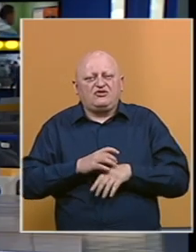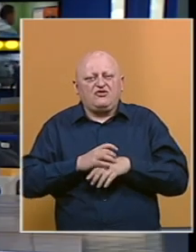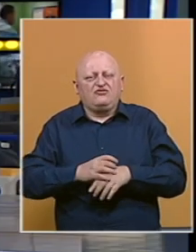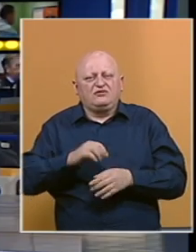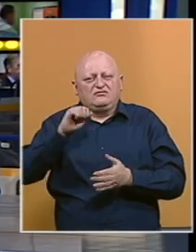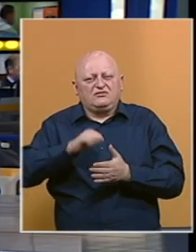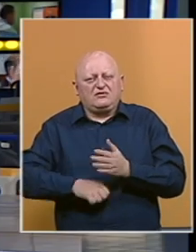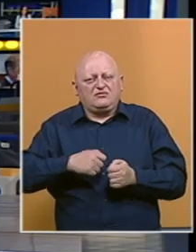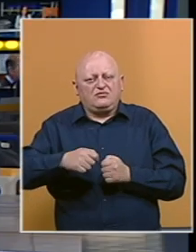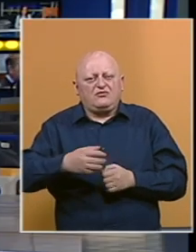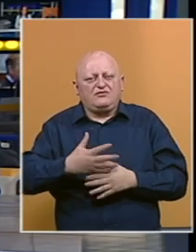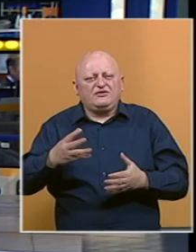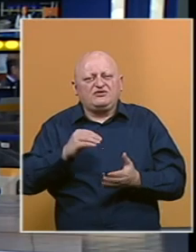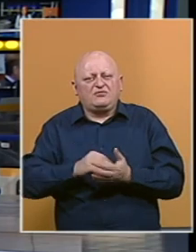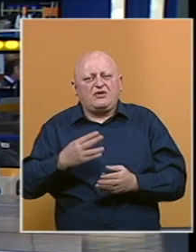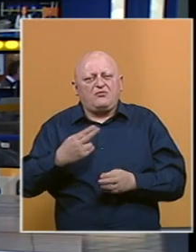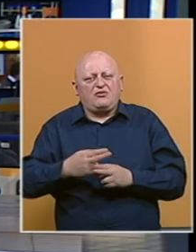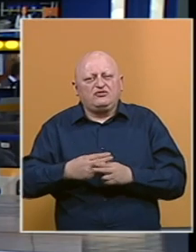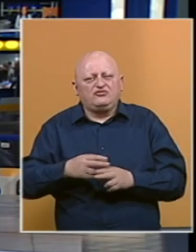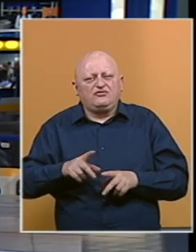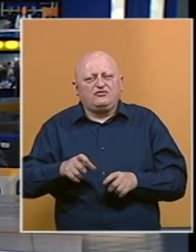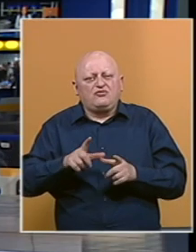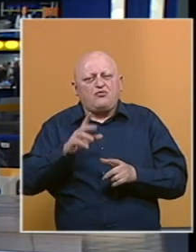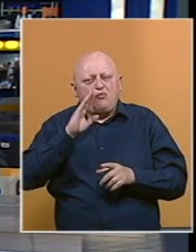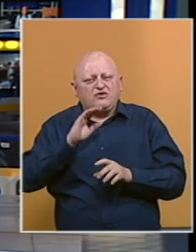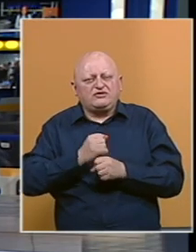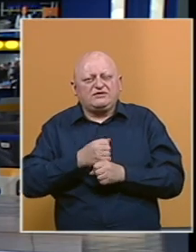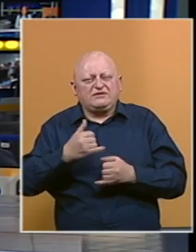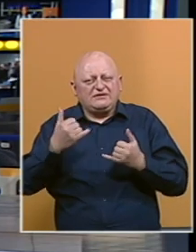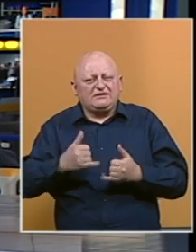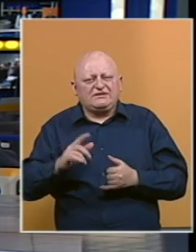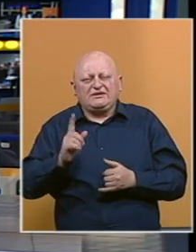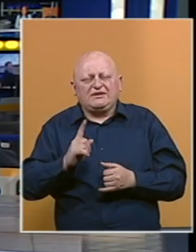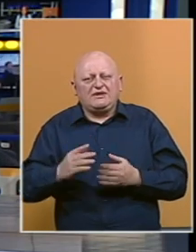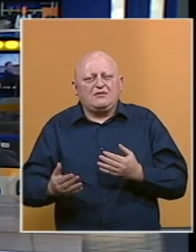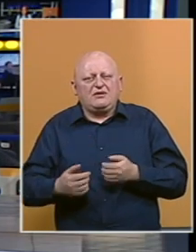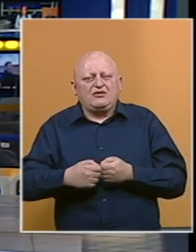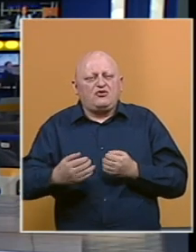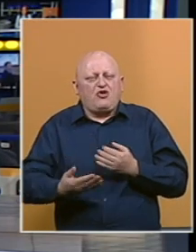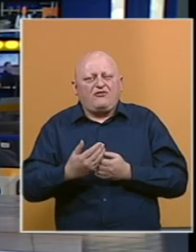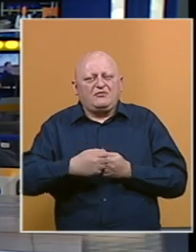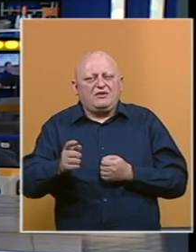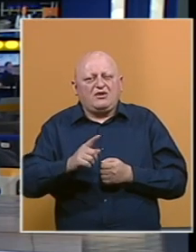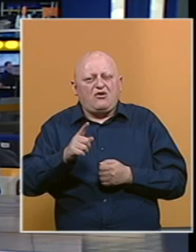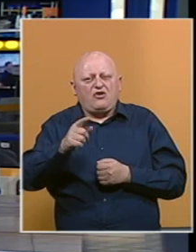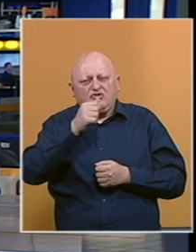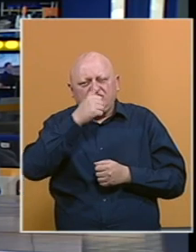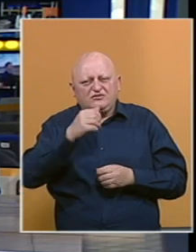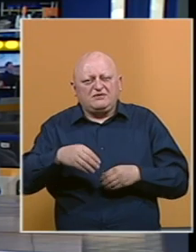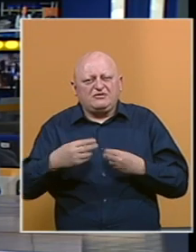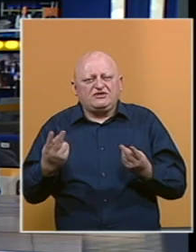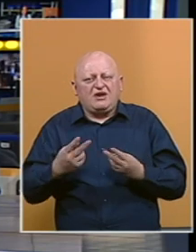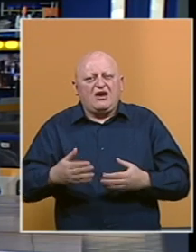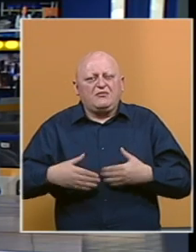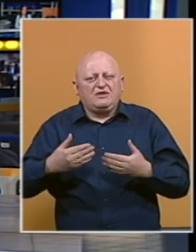uvode restriktivne mjere zbog sve većeg broja zaraženih koronavirusom u BiH za sada novih mjera nema. Ono o čemu